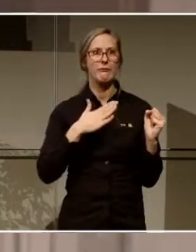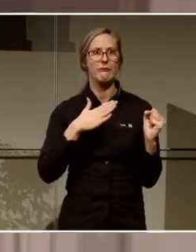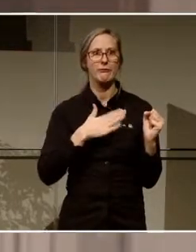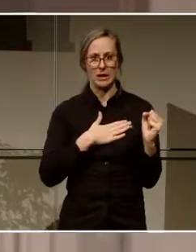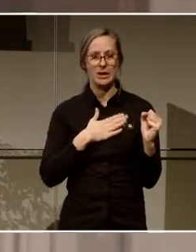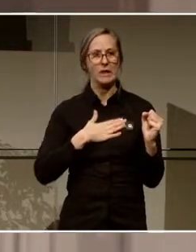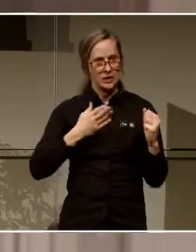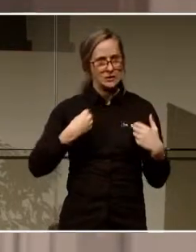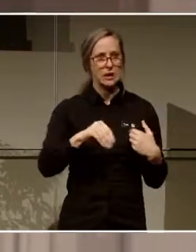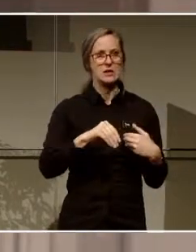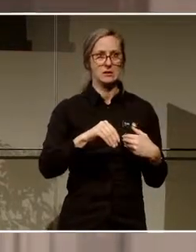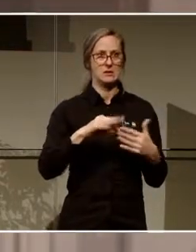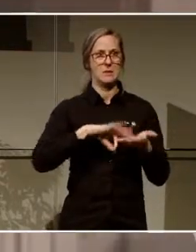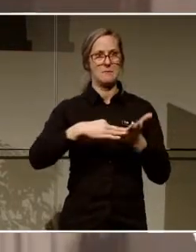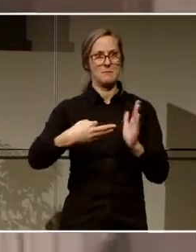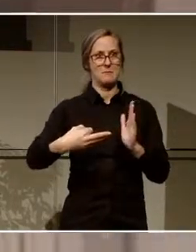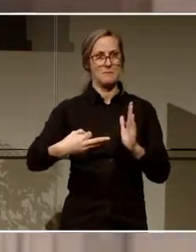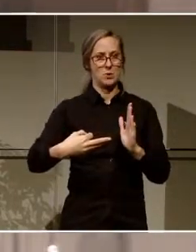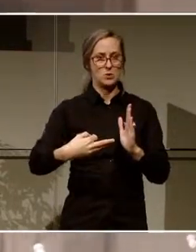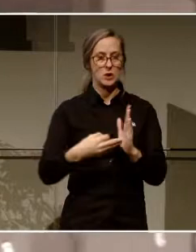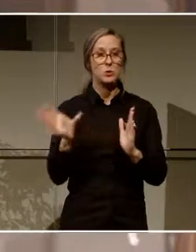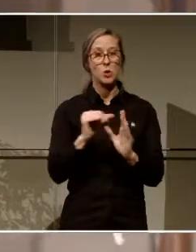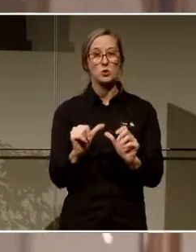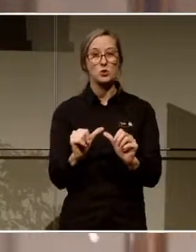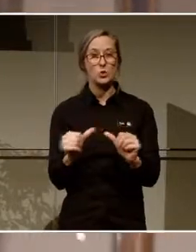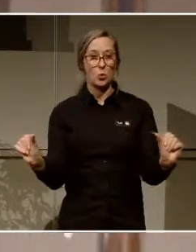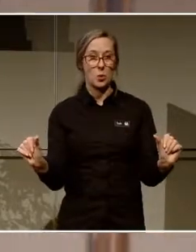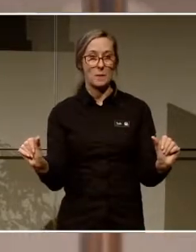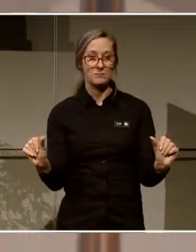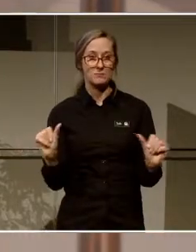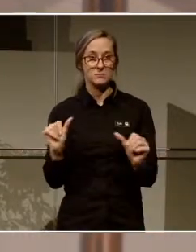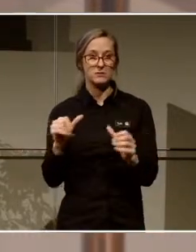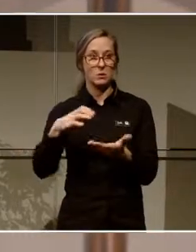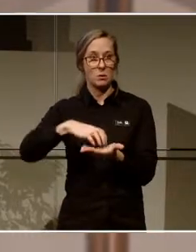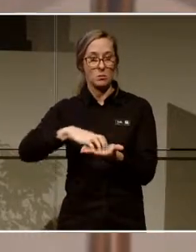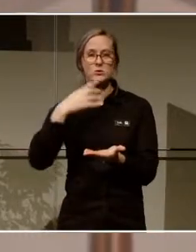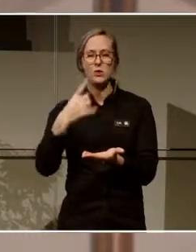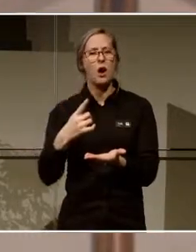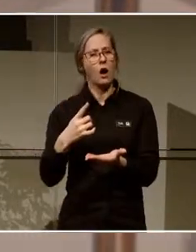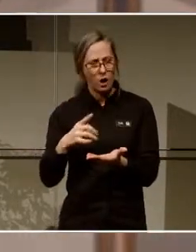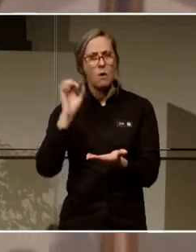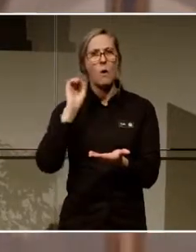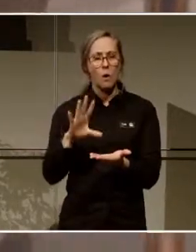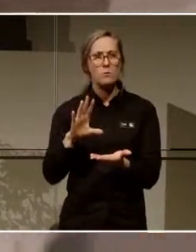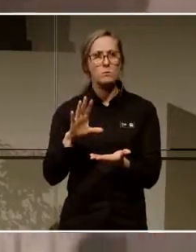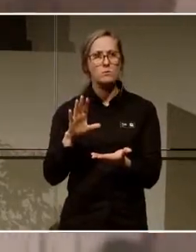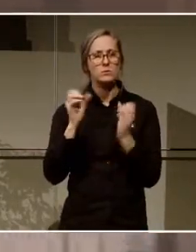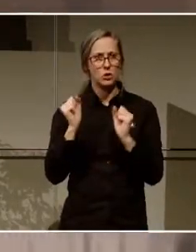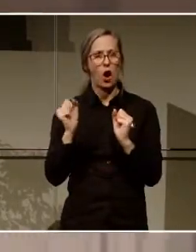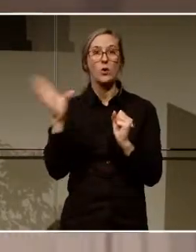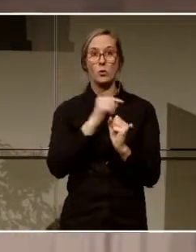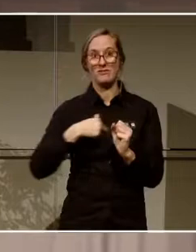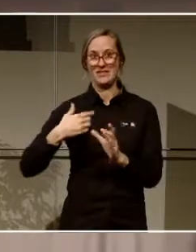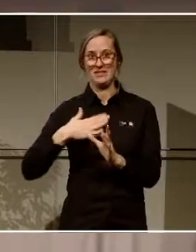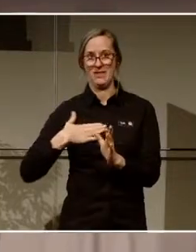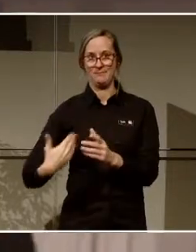försöka satsa på det här projektet. Och vi hade även då Storumans kommun som sa att om det här blir av så vill vi vara